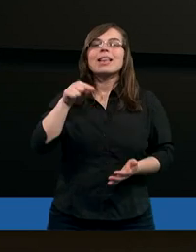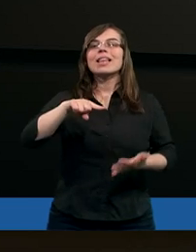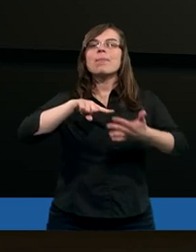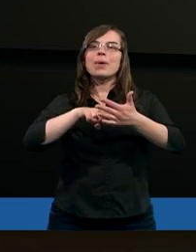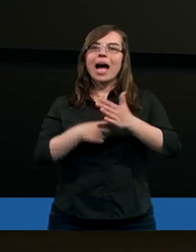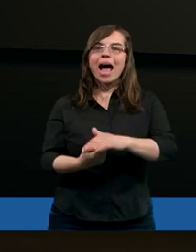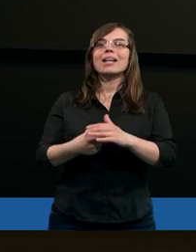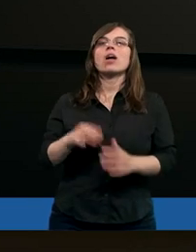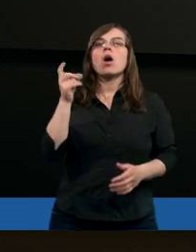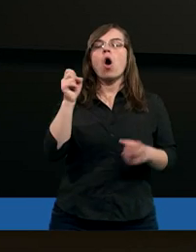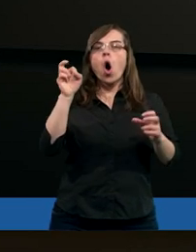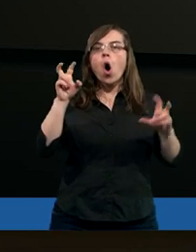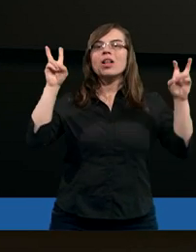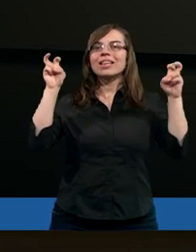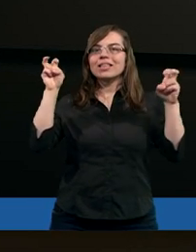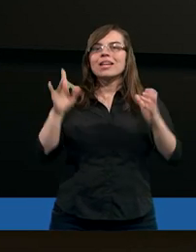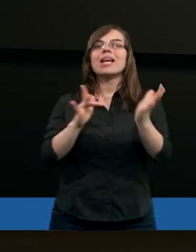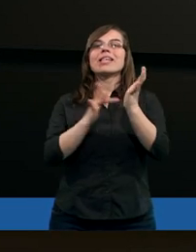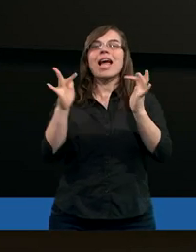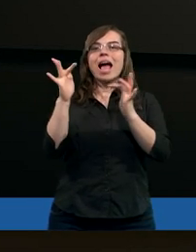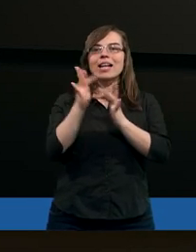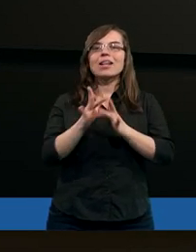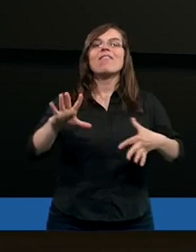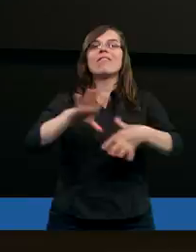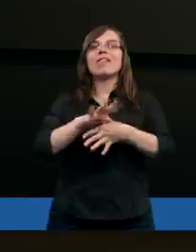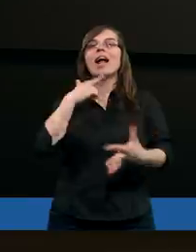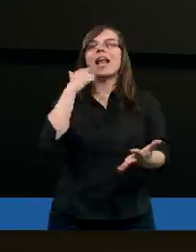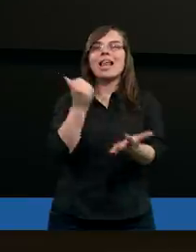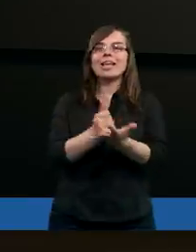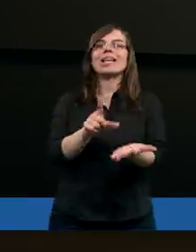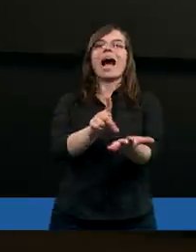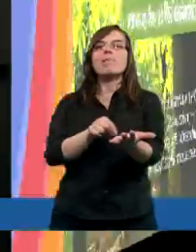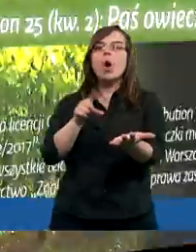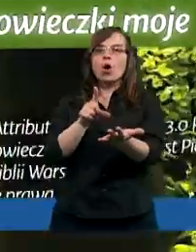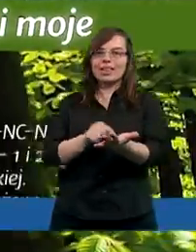o tytule Jezus w listach Piotra.